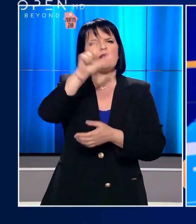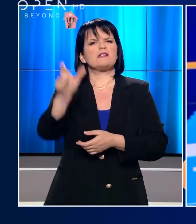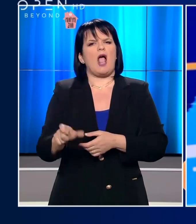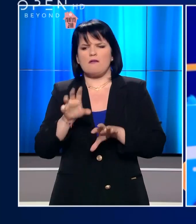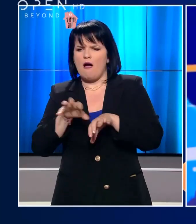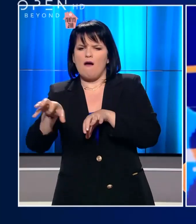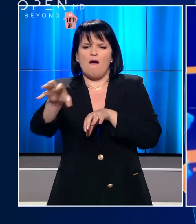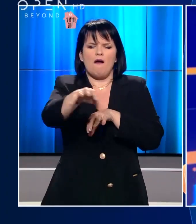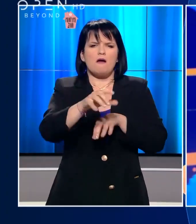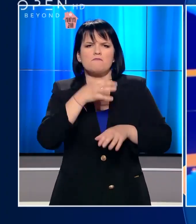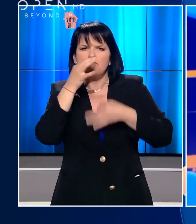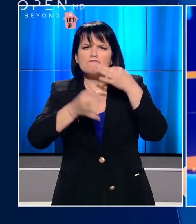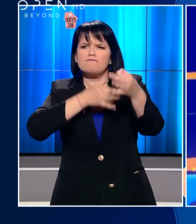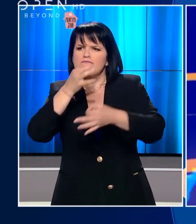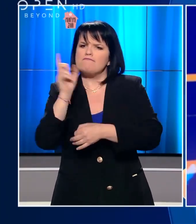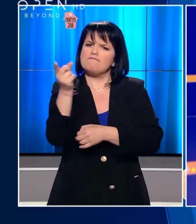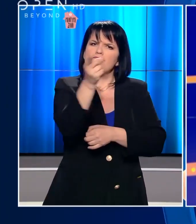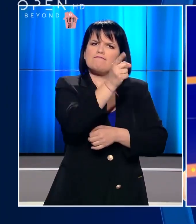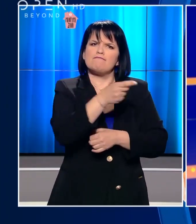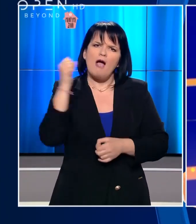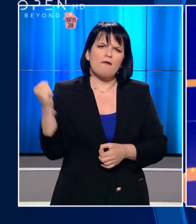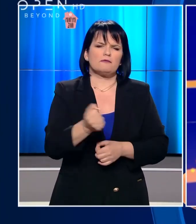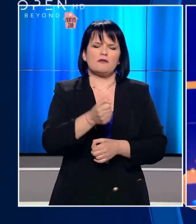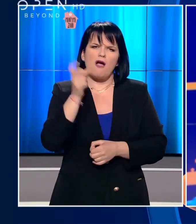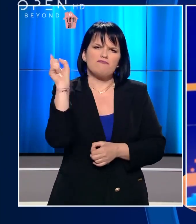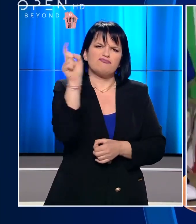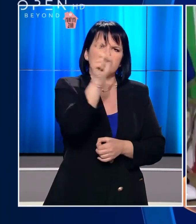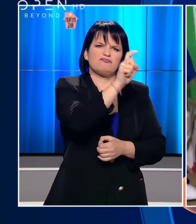προσπαθούν να συμμορφώσουν τους πολίτες με τους κανόνες της καραντίνας.